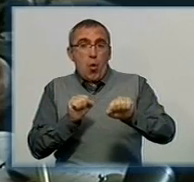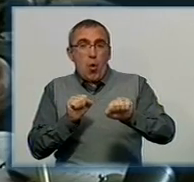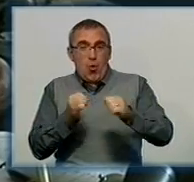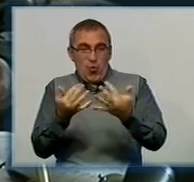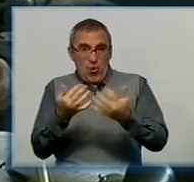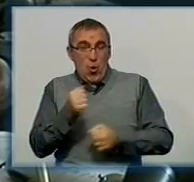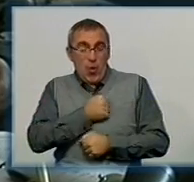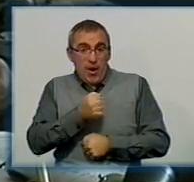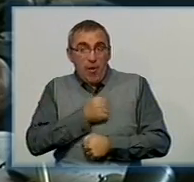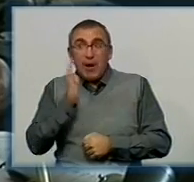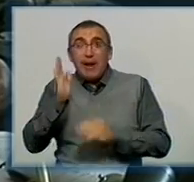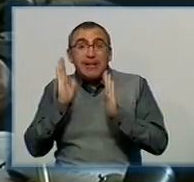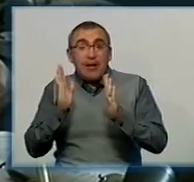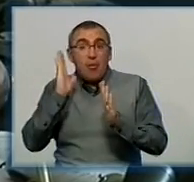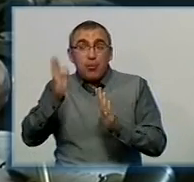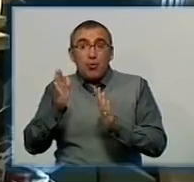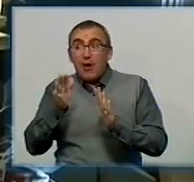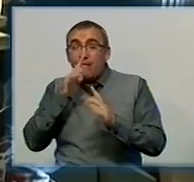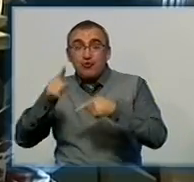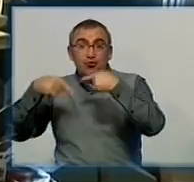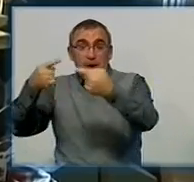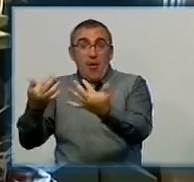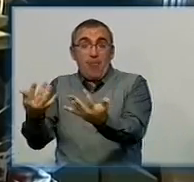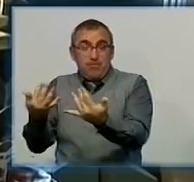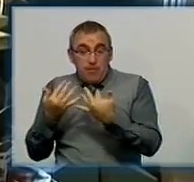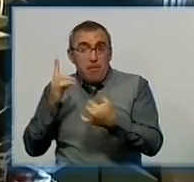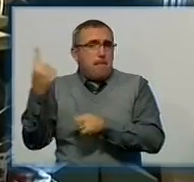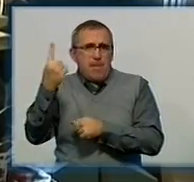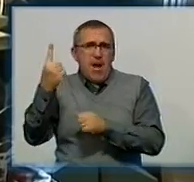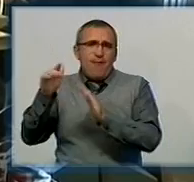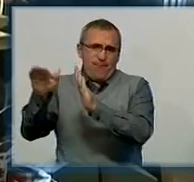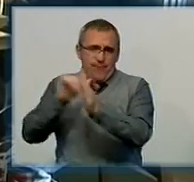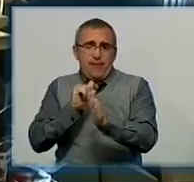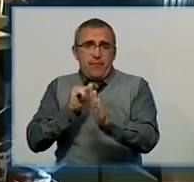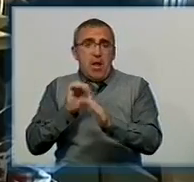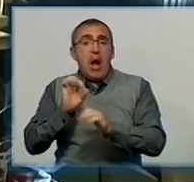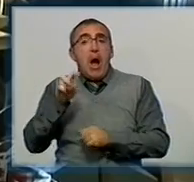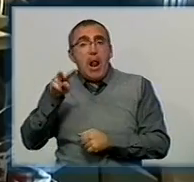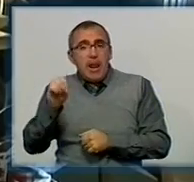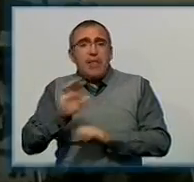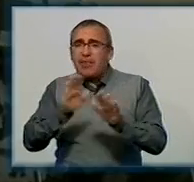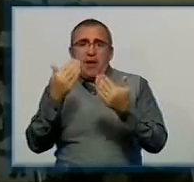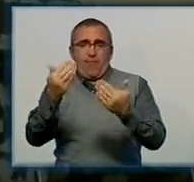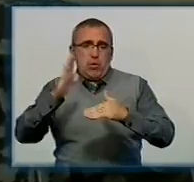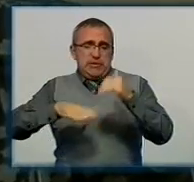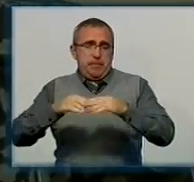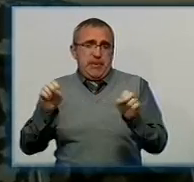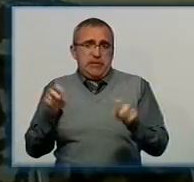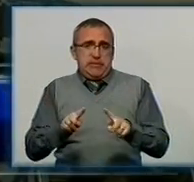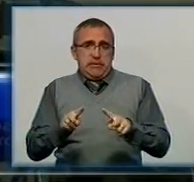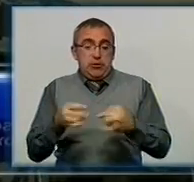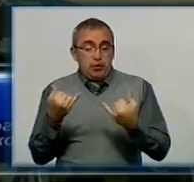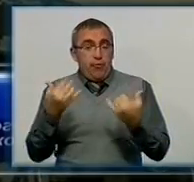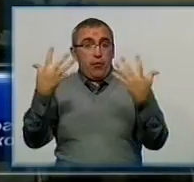пообіцяли, що як тільки буде чергова мобілізація, його першого призвуть. Але вже не за його спеціальністю. На сьогоднішній